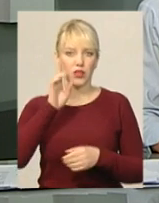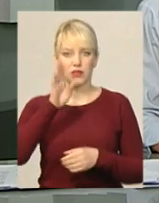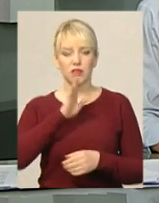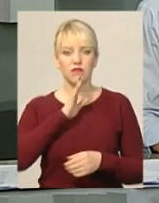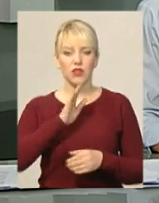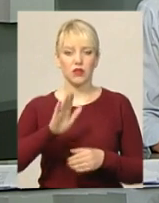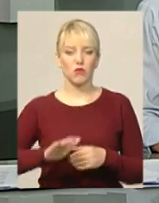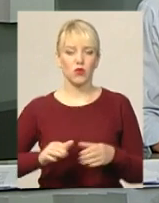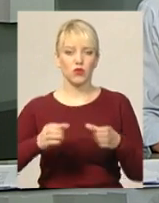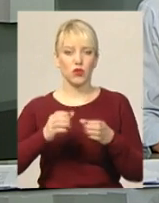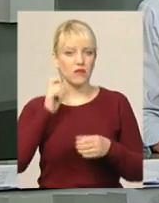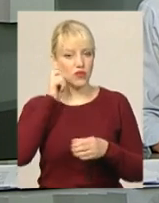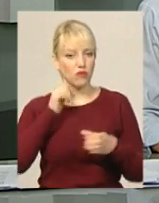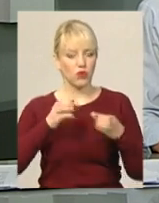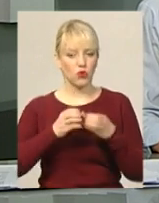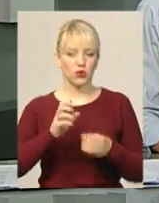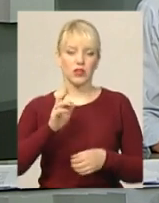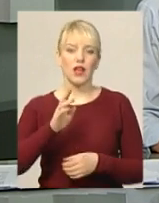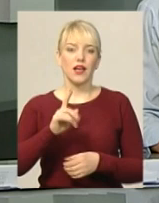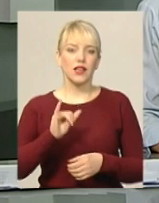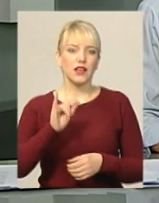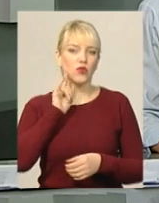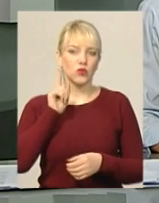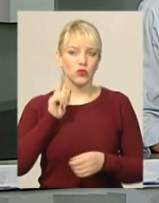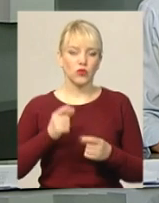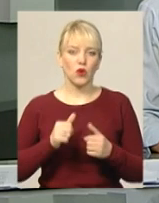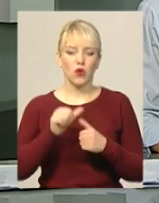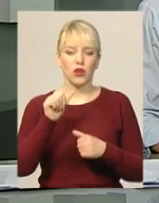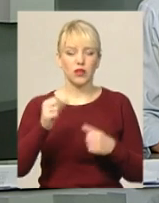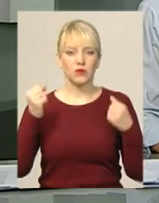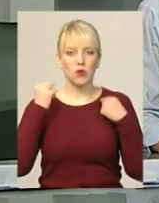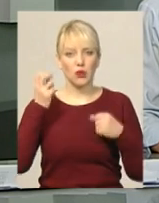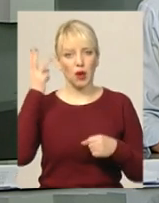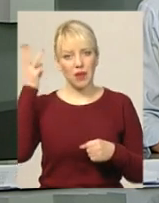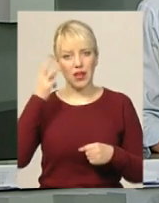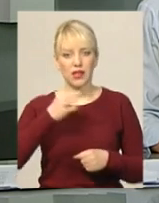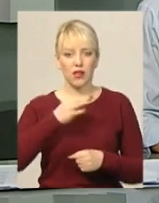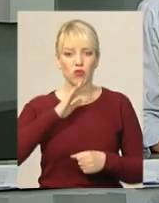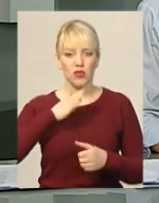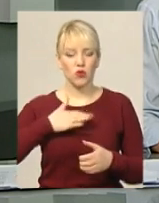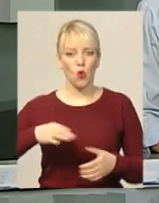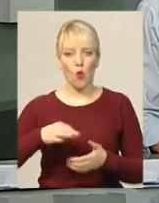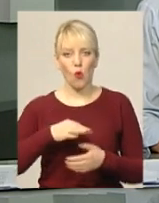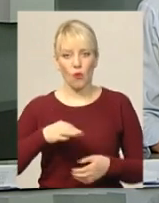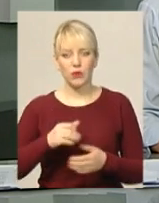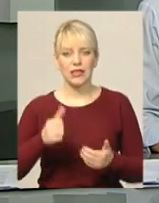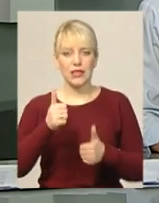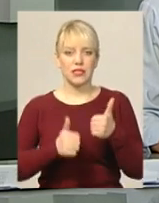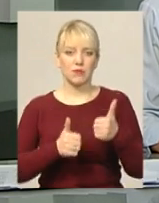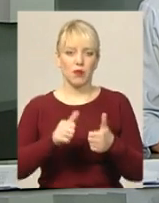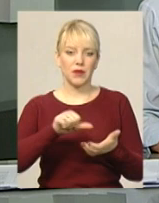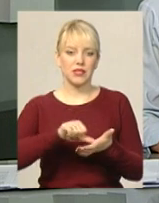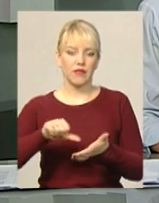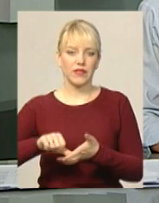молодшої вікової групи, кадети та юніори Окрім спортсменів із Хмельницького та районів нашої області, змагалися представники